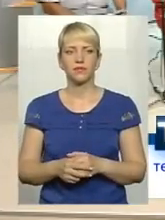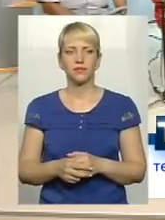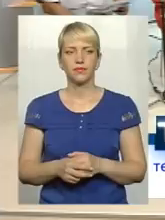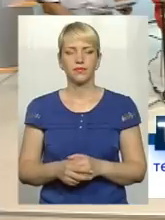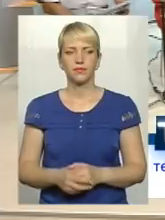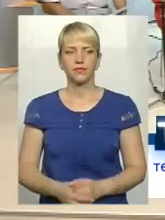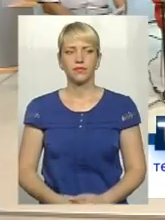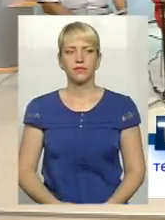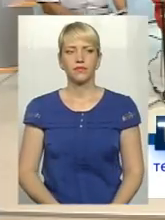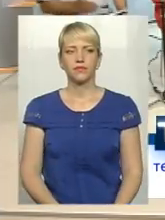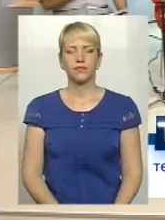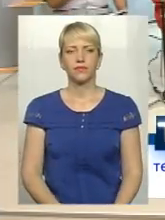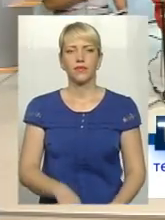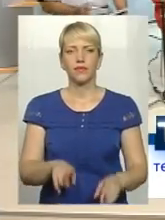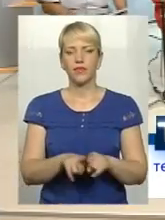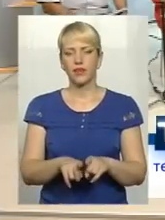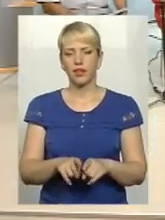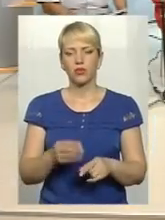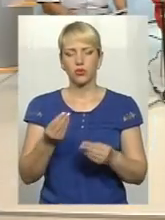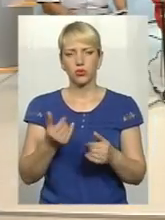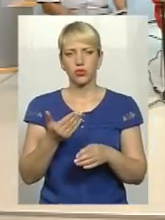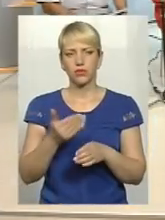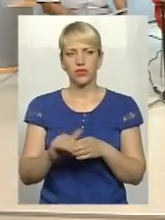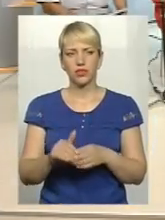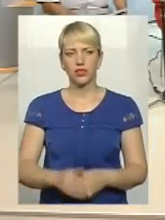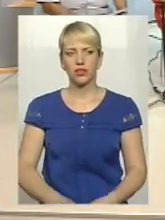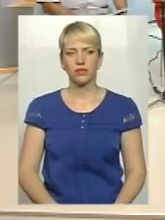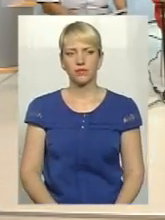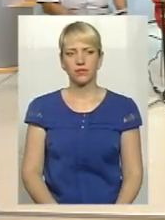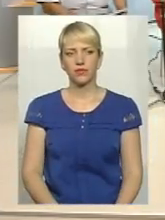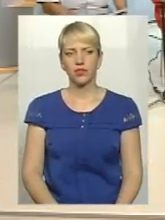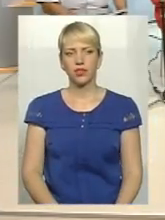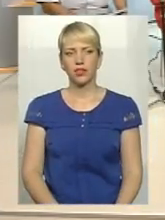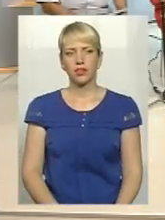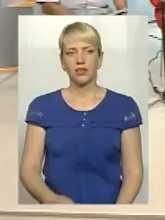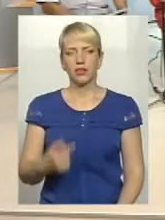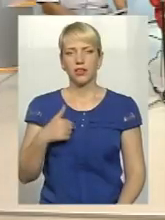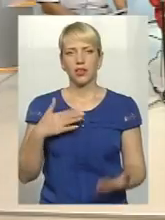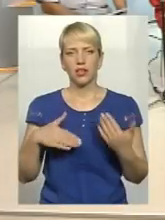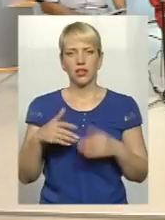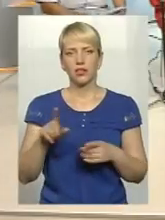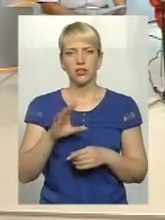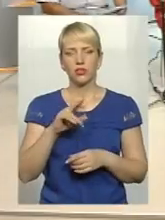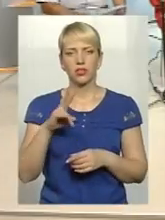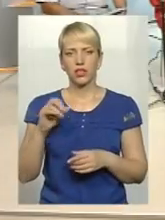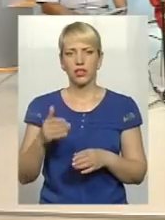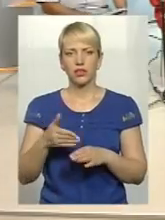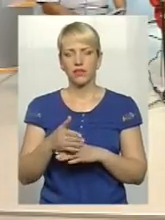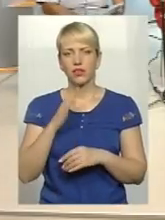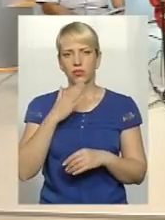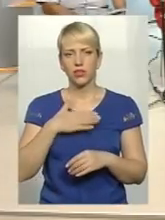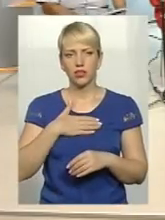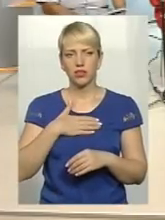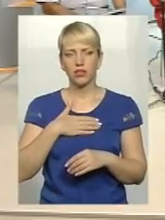Також відповідні кошти відділення, думаю, вона більш детально розкаже, що стосується медичної реабілітації. Пані Оксана сьогодні завітала до нас в студію,